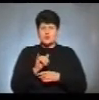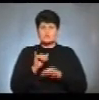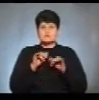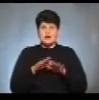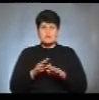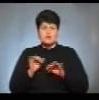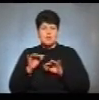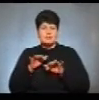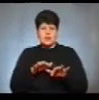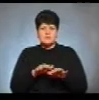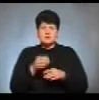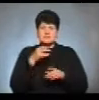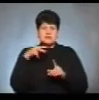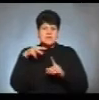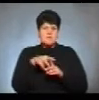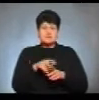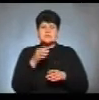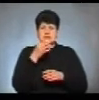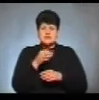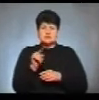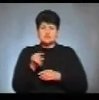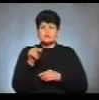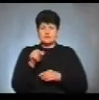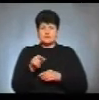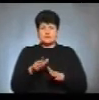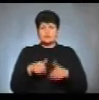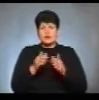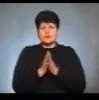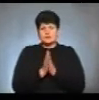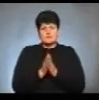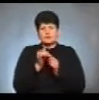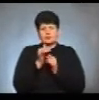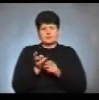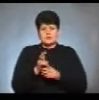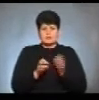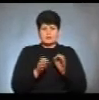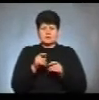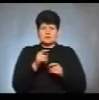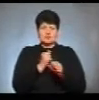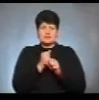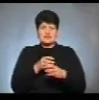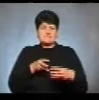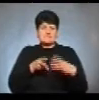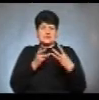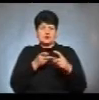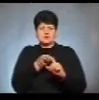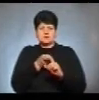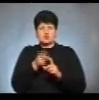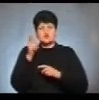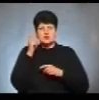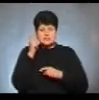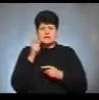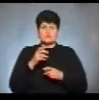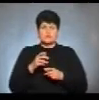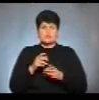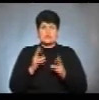Любомир Базан повідомив, обвинувачені подали клопотання, що не можуть прибути до суду. З ними встановили відеозв'язок з Чортківського слідчого